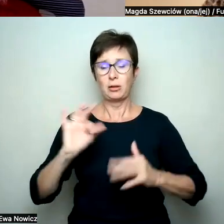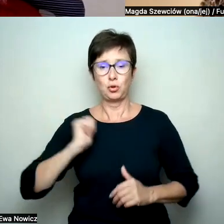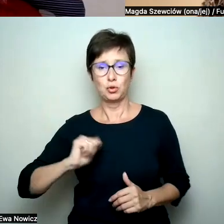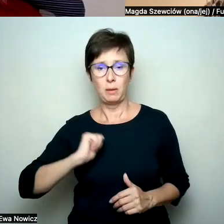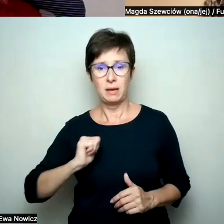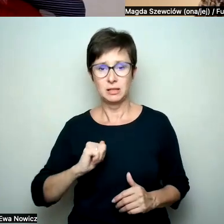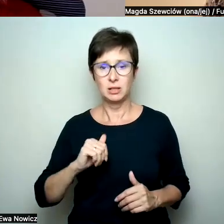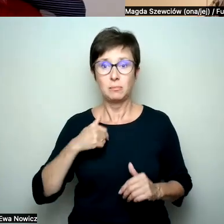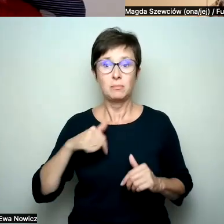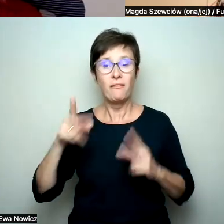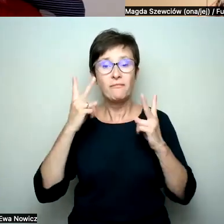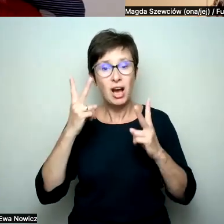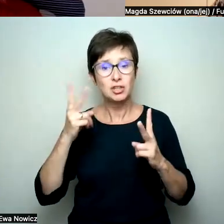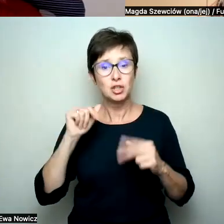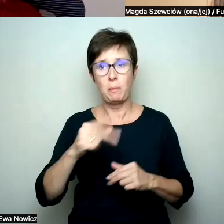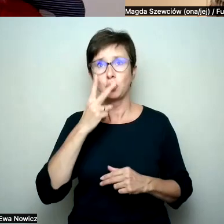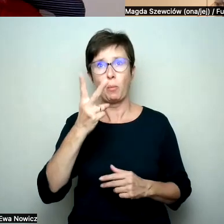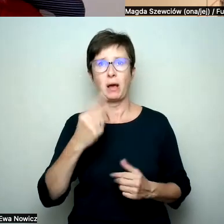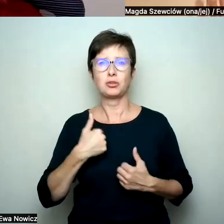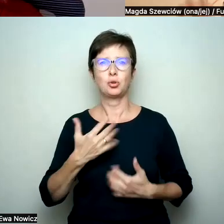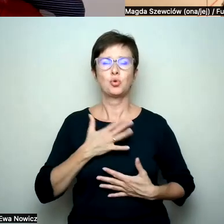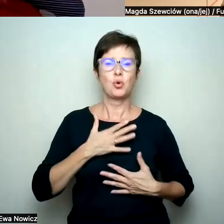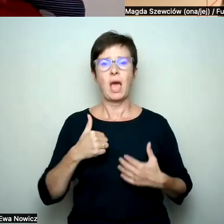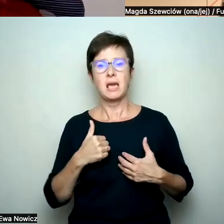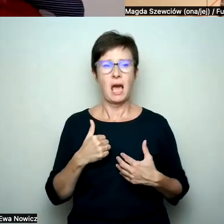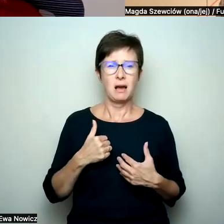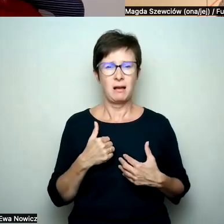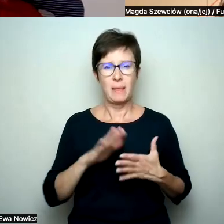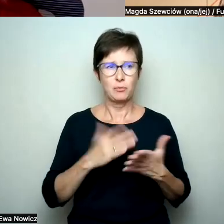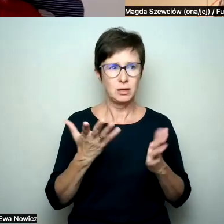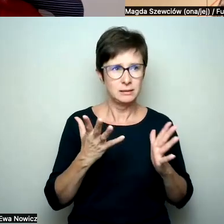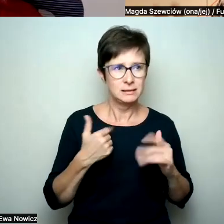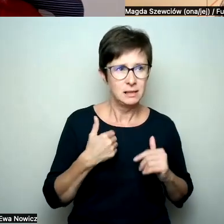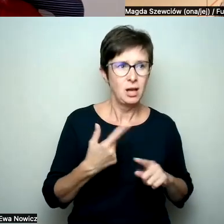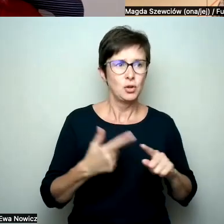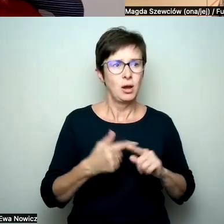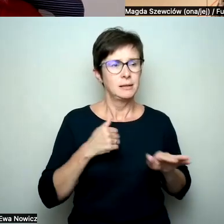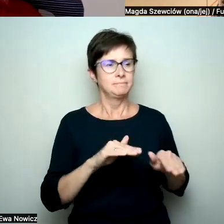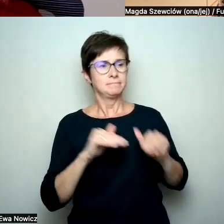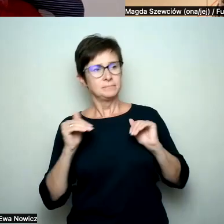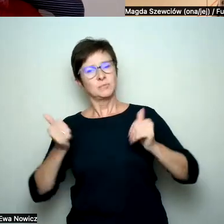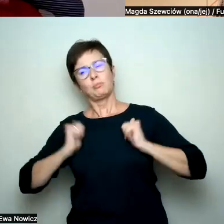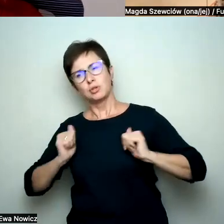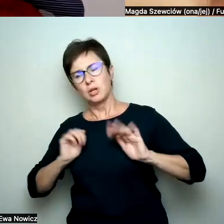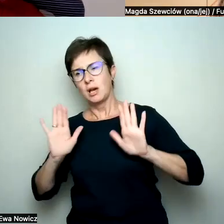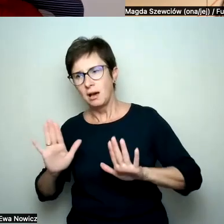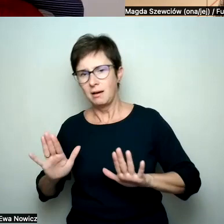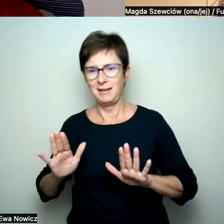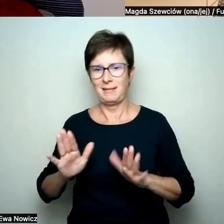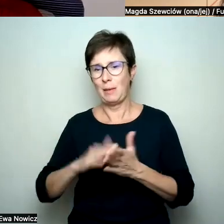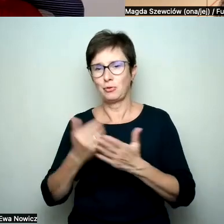też zobaczyć siebie w tym kontekście i że być może na ten moment to ja muszę zrobić kilka oddechów, gdzieś poczekać właśnie gdzieś czekoladę,